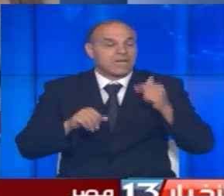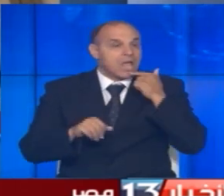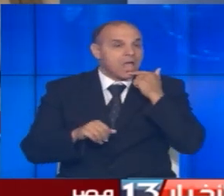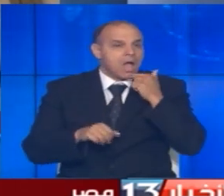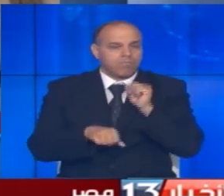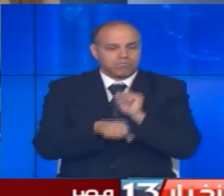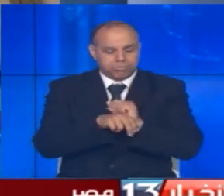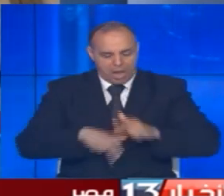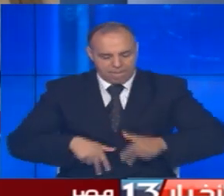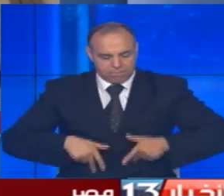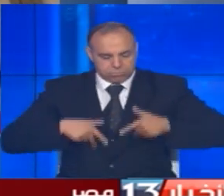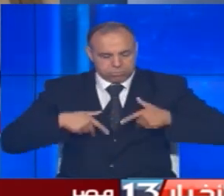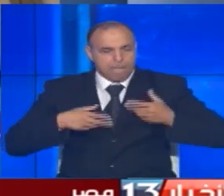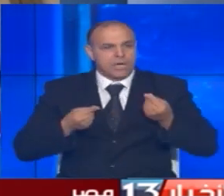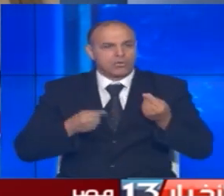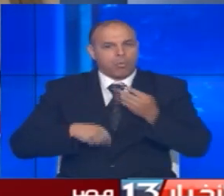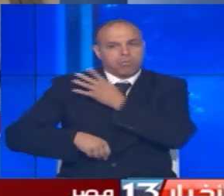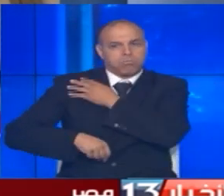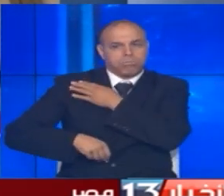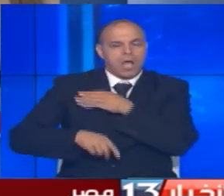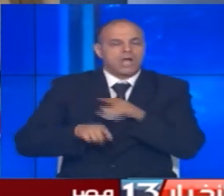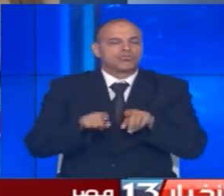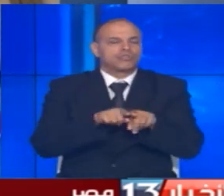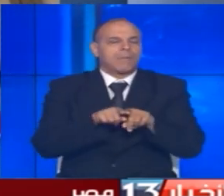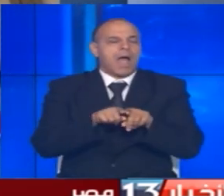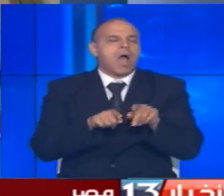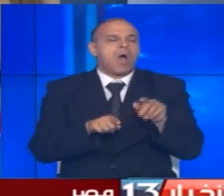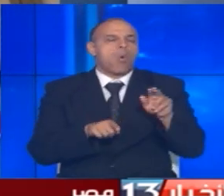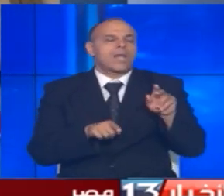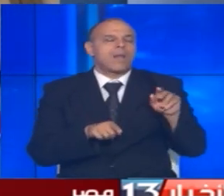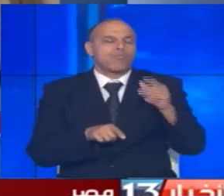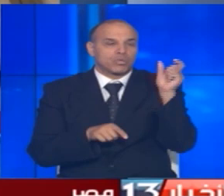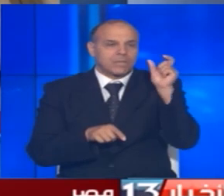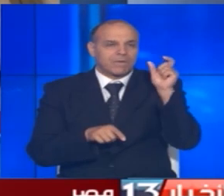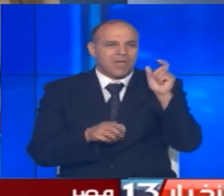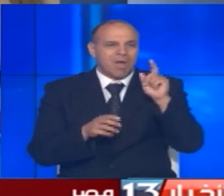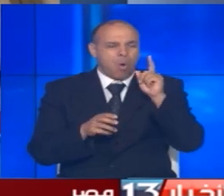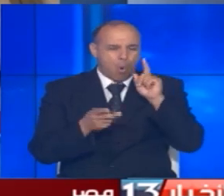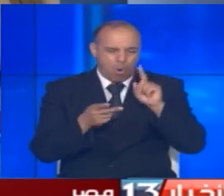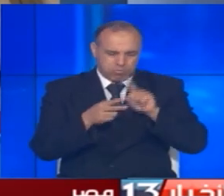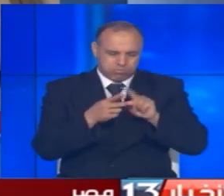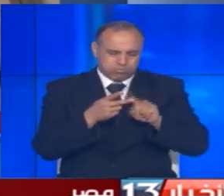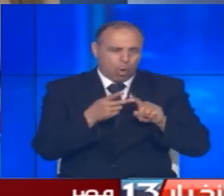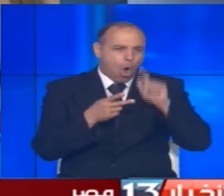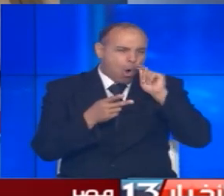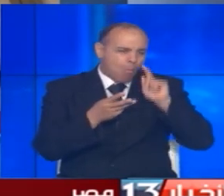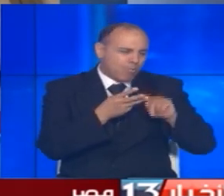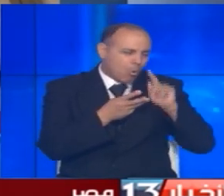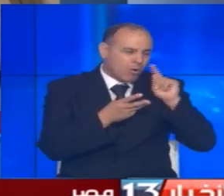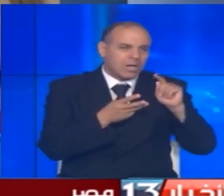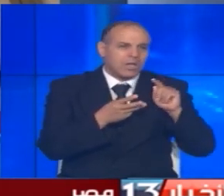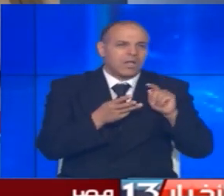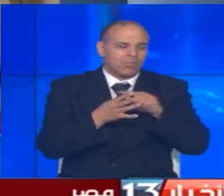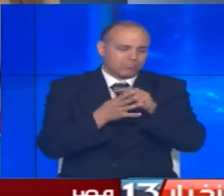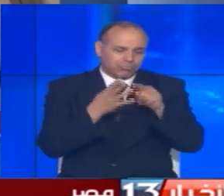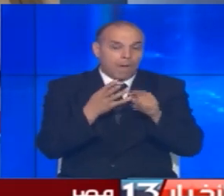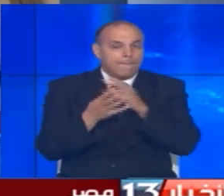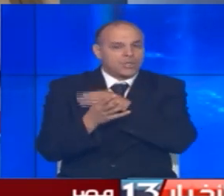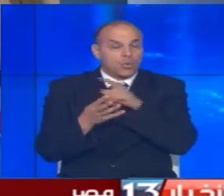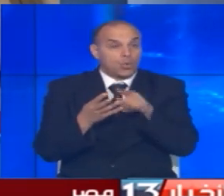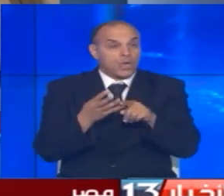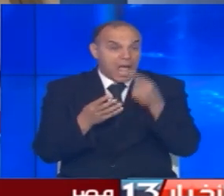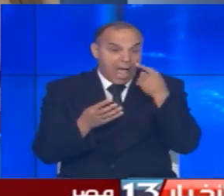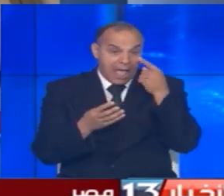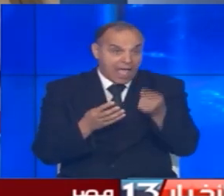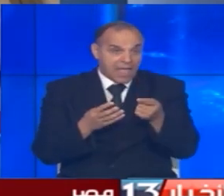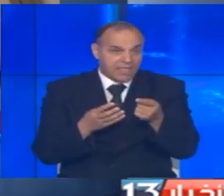الحكم بالمؤبد عددا من قيادات جماعة الإخوان المسلمين وهم عصام العريان ومحمد البلتاجي والحسين عنطر كما